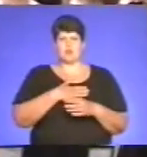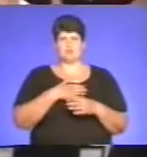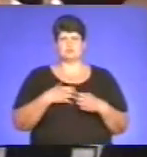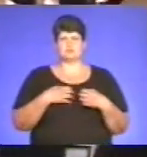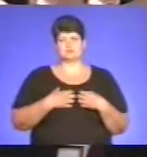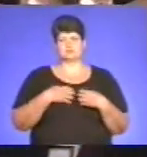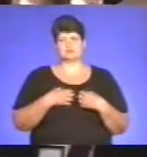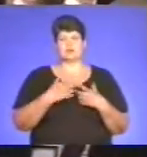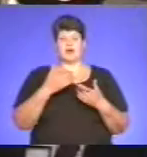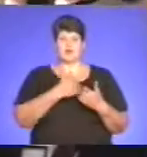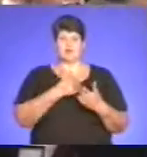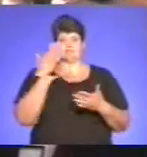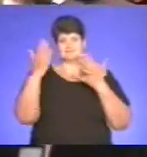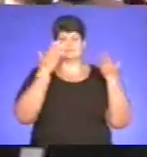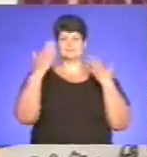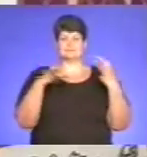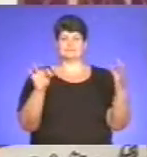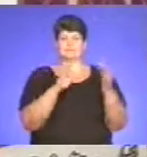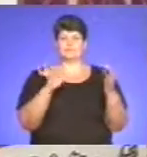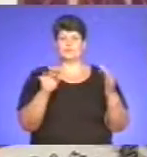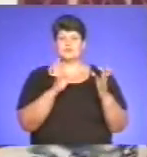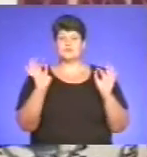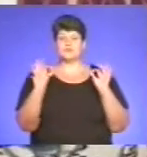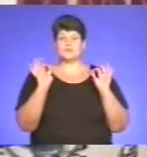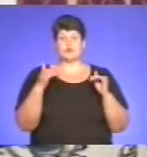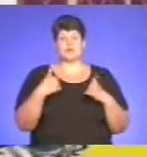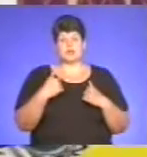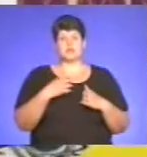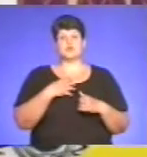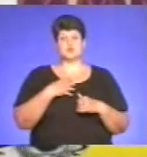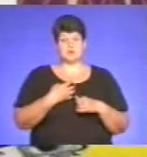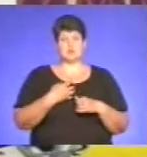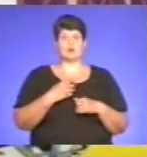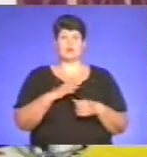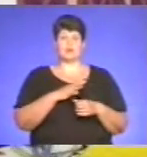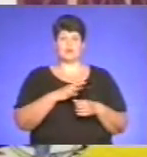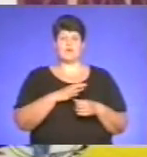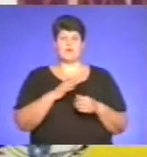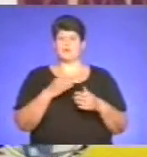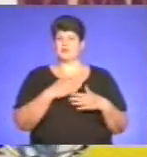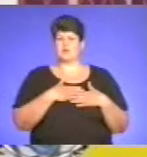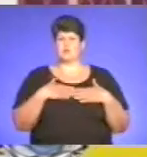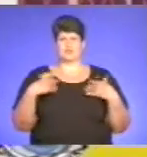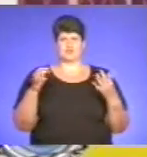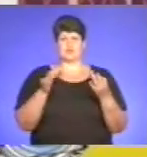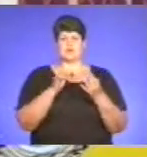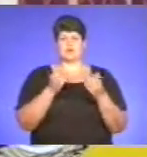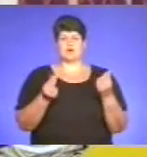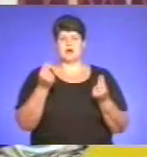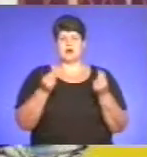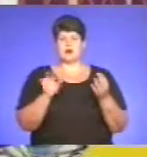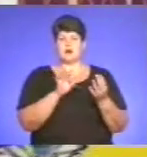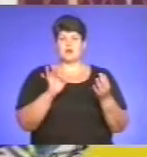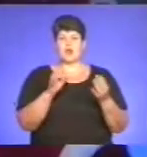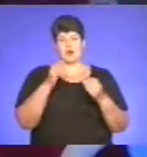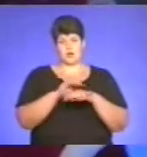скрипки звучала весела музика. Коли в мене сумний настір, я буваю, не граю. А коли в мене добрий настір, то